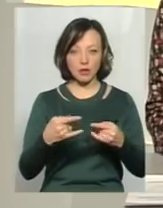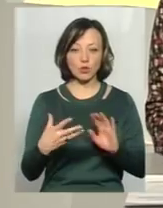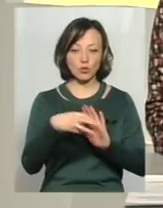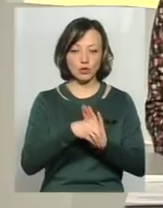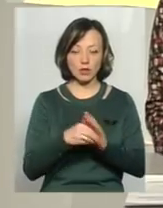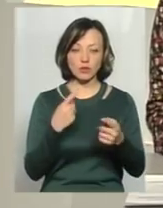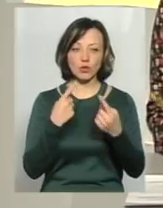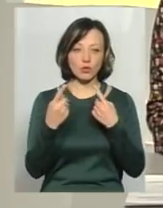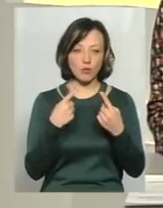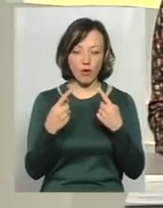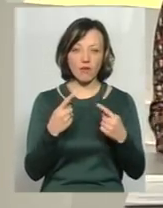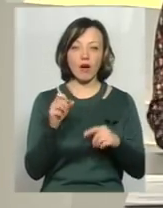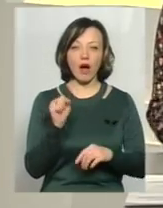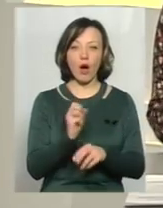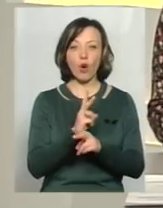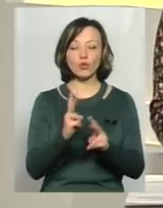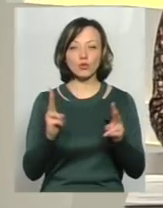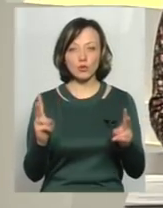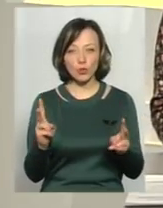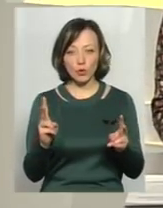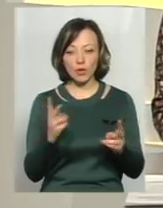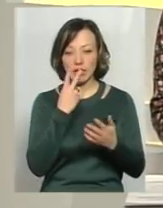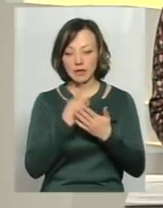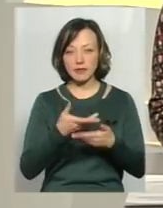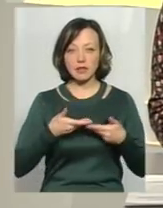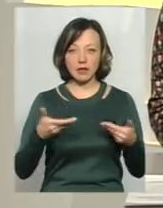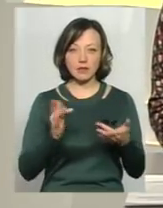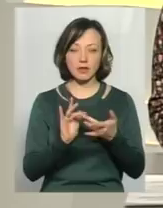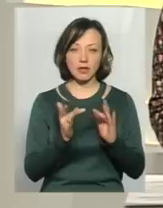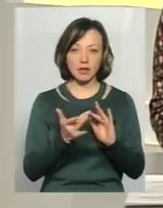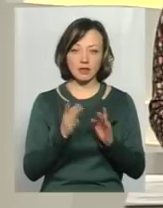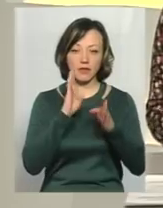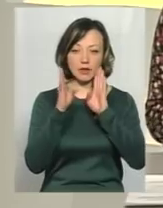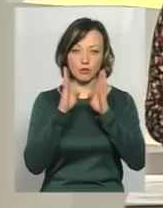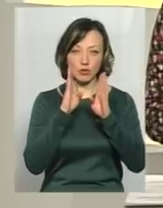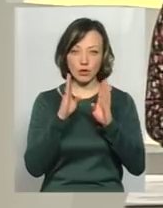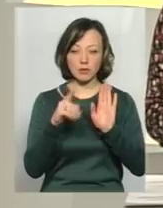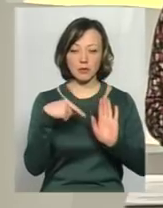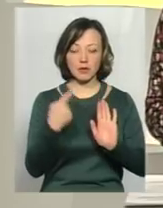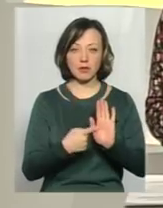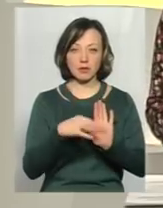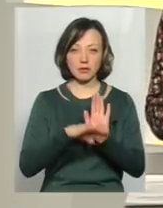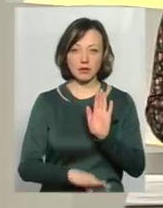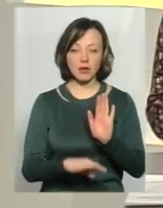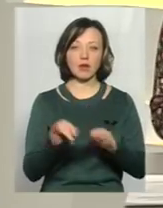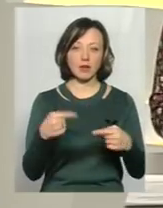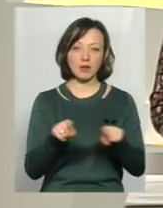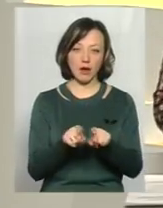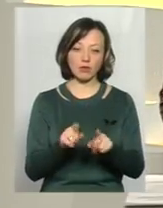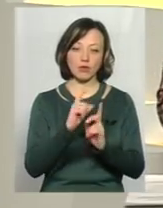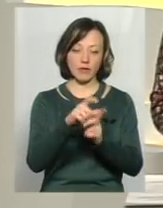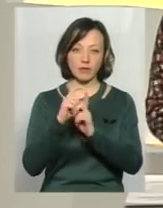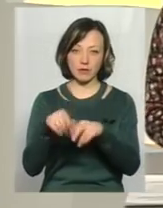Долучайтесь до розмови, а ті, хто дивляться нас у соцмережах, у фейсбузі, ставте свої питання у коментарях, і ми також